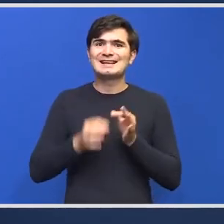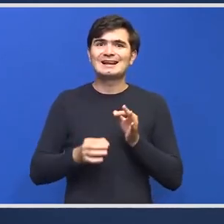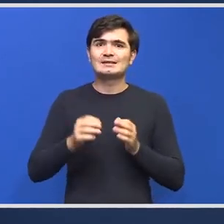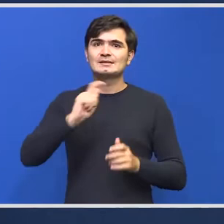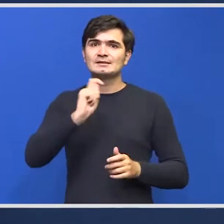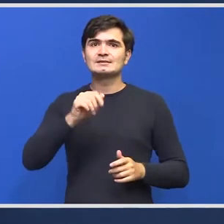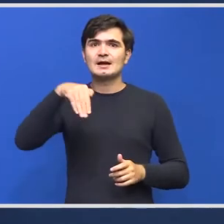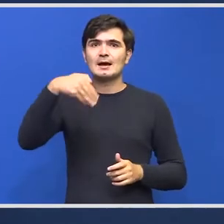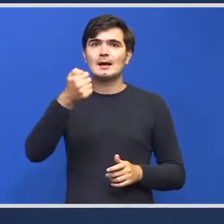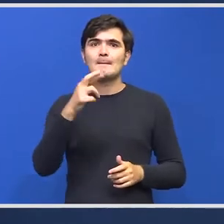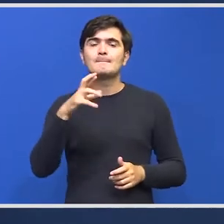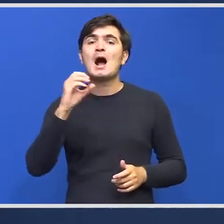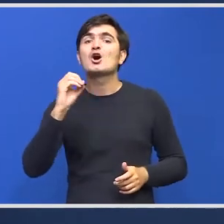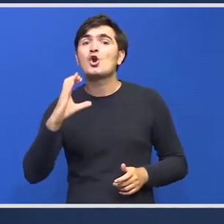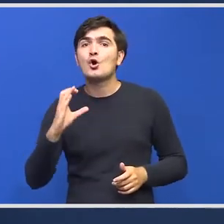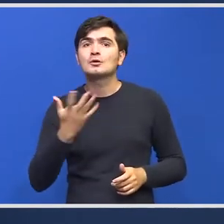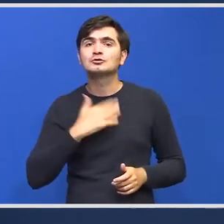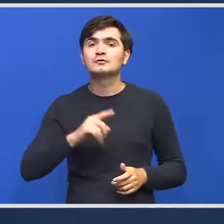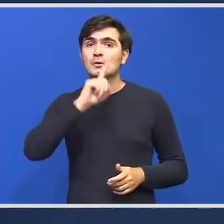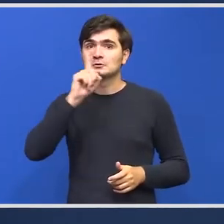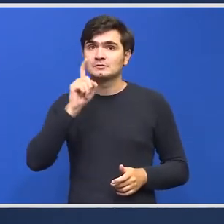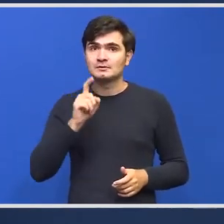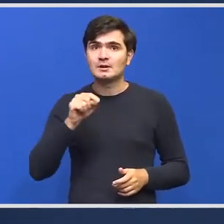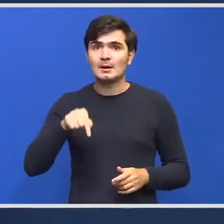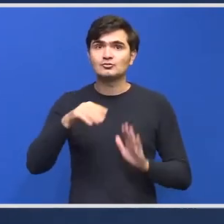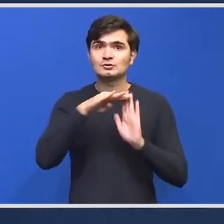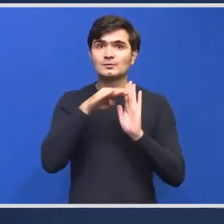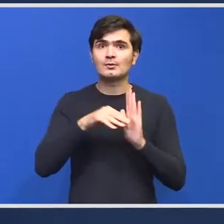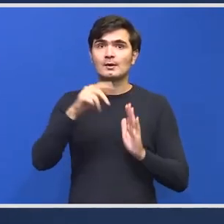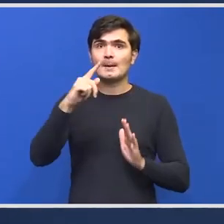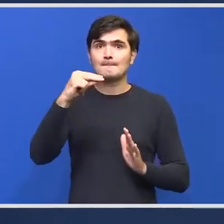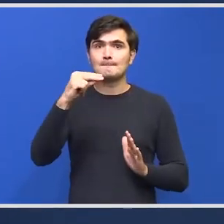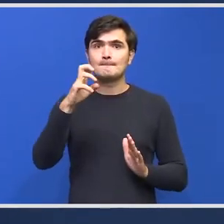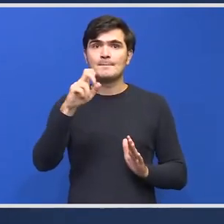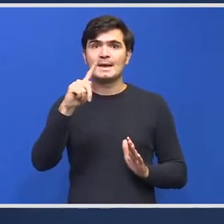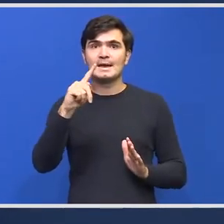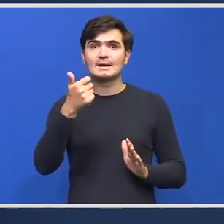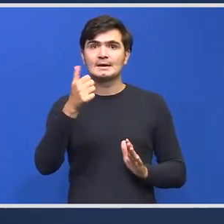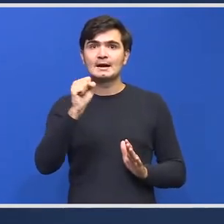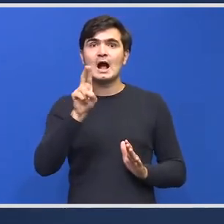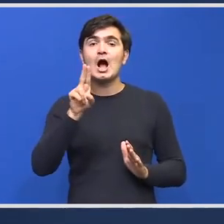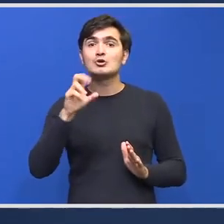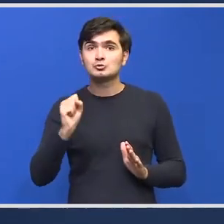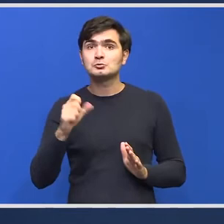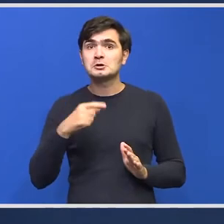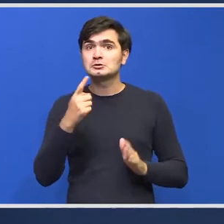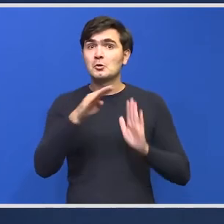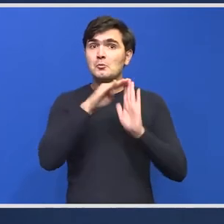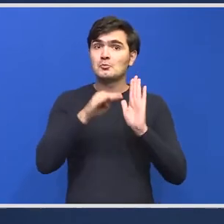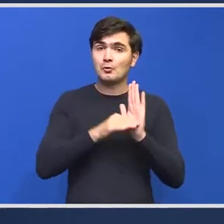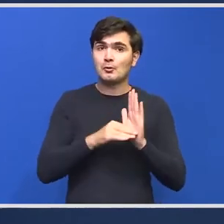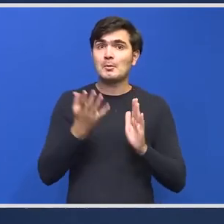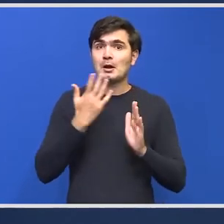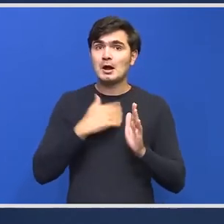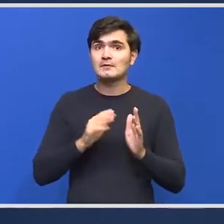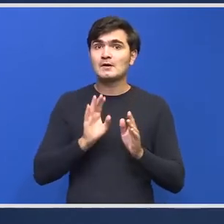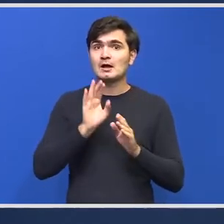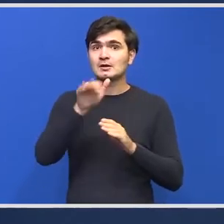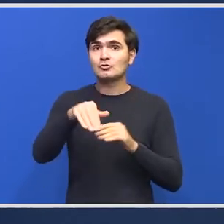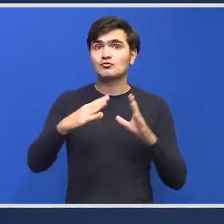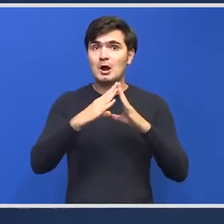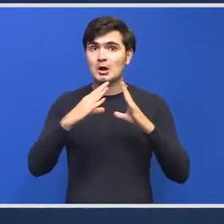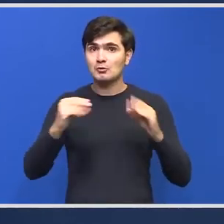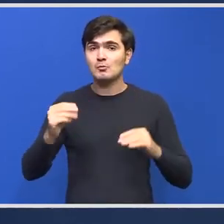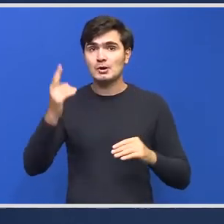context voiam să vă întreb. Pegasus este un program care a ajuns sau ajunge vreodată, a avut cineva intenția să ajungă și în România.